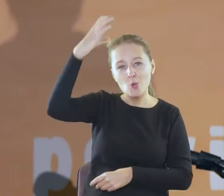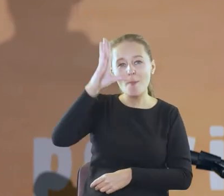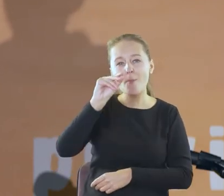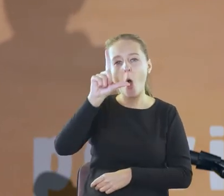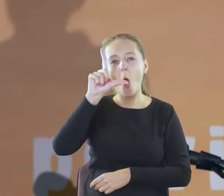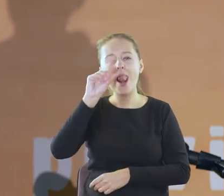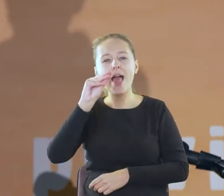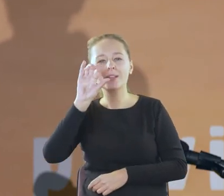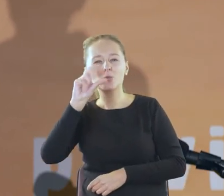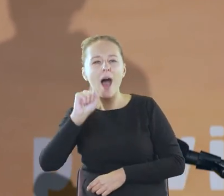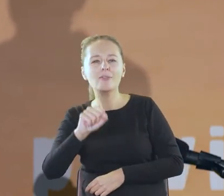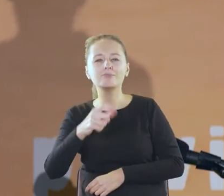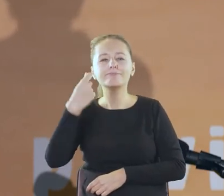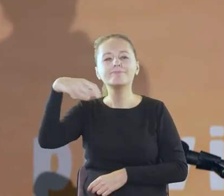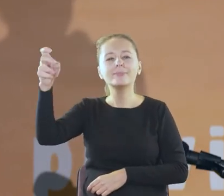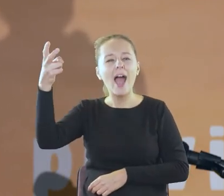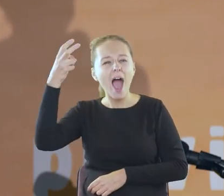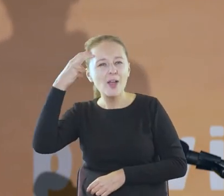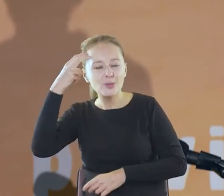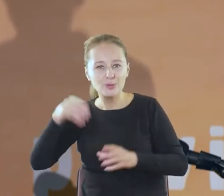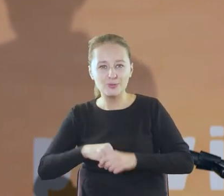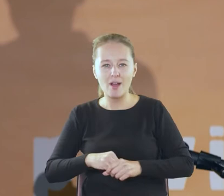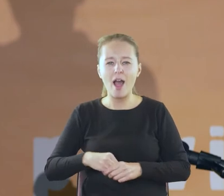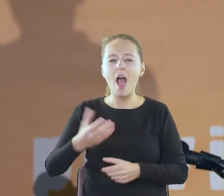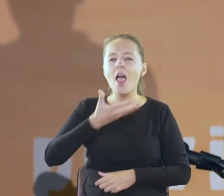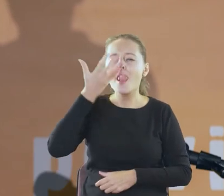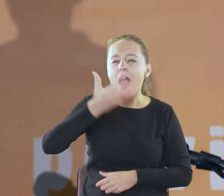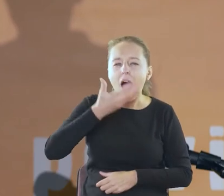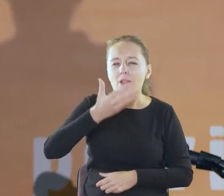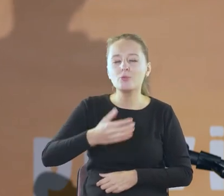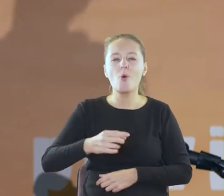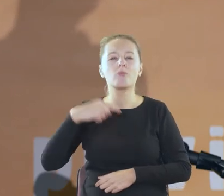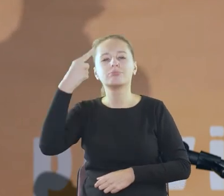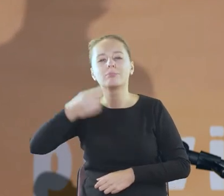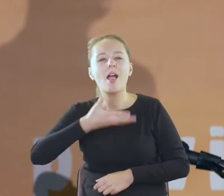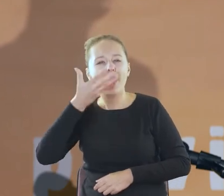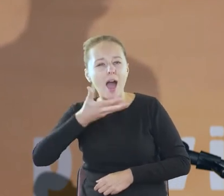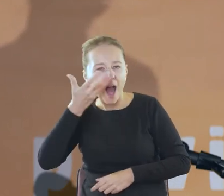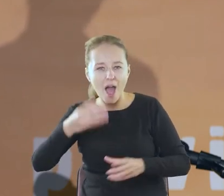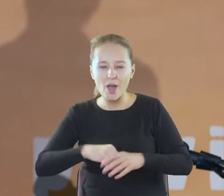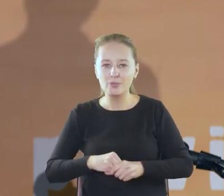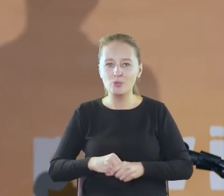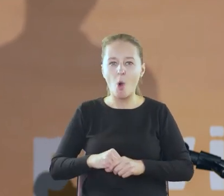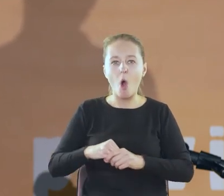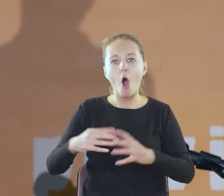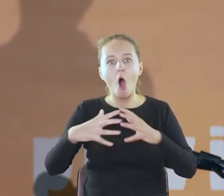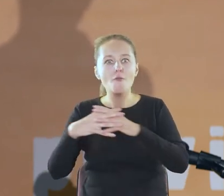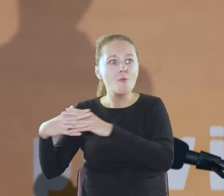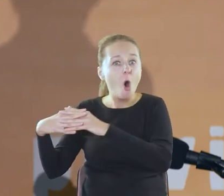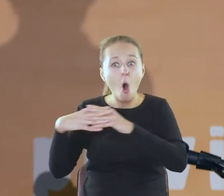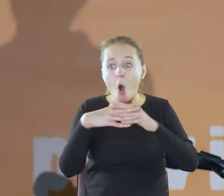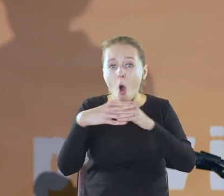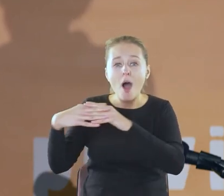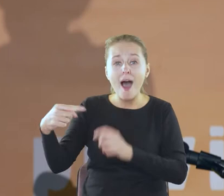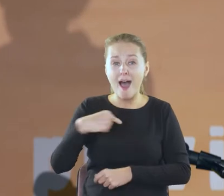Lato za latem bierzy, nie masz go z bojowiska. Ja młoda wśród młodzieży.